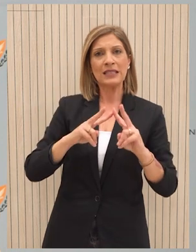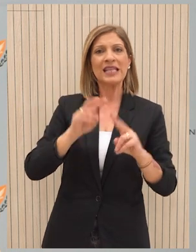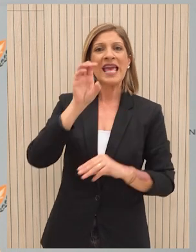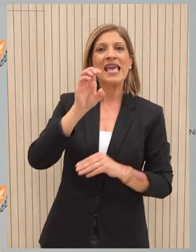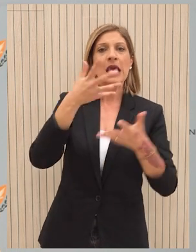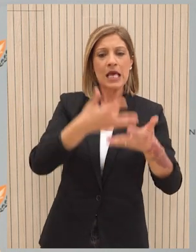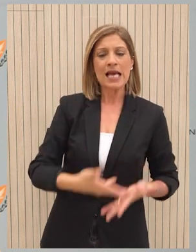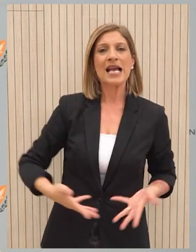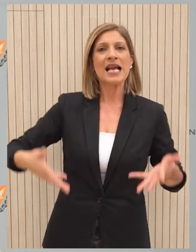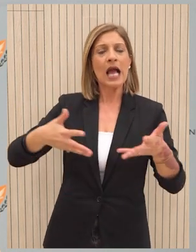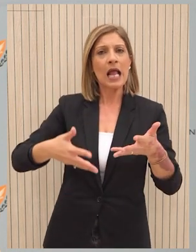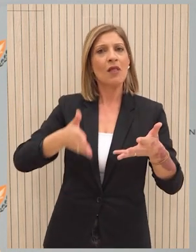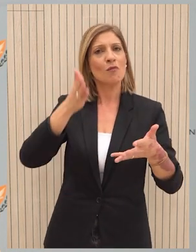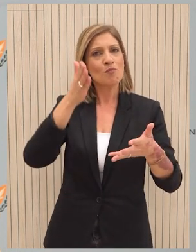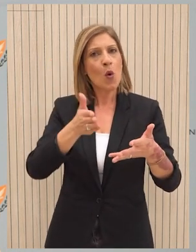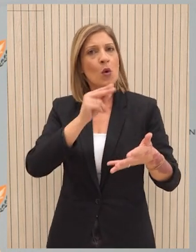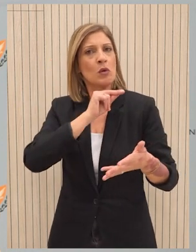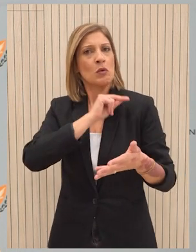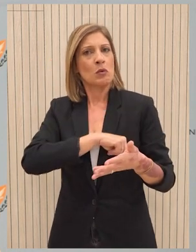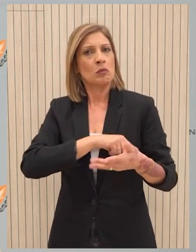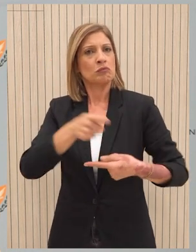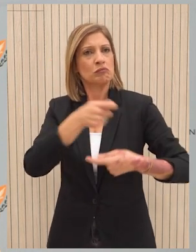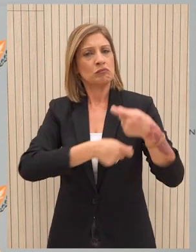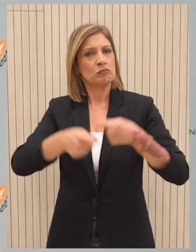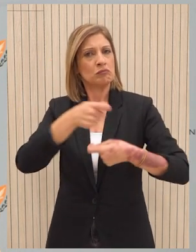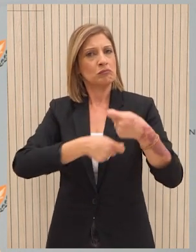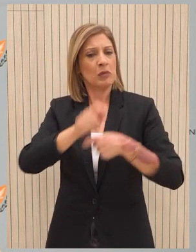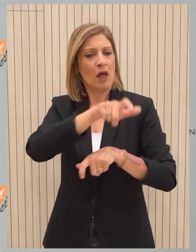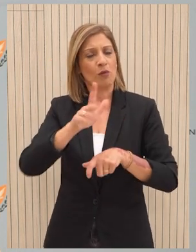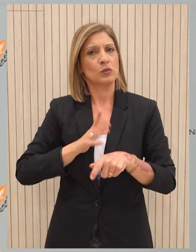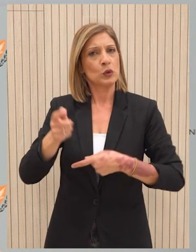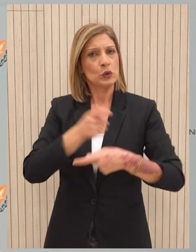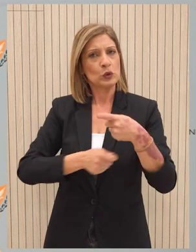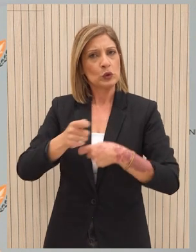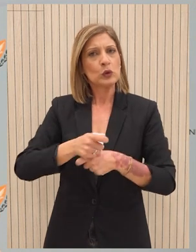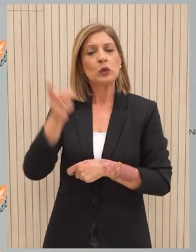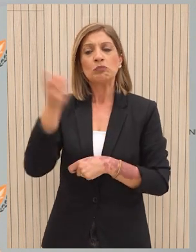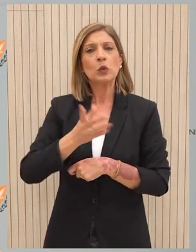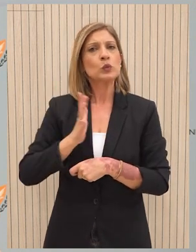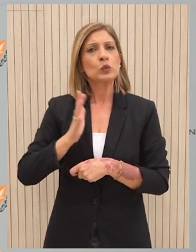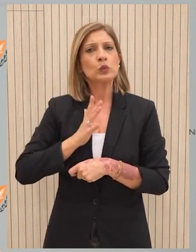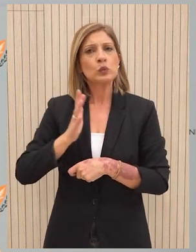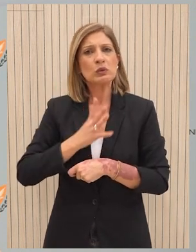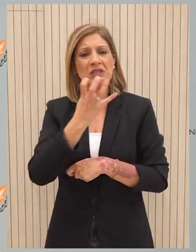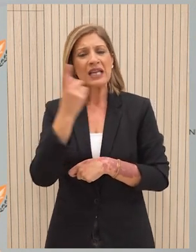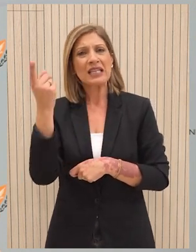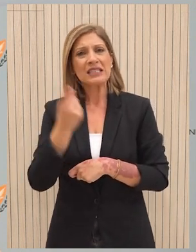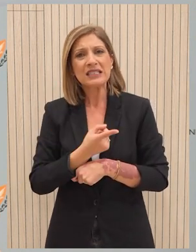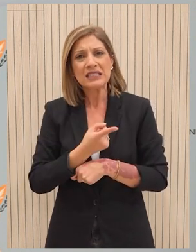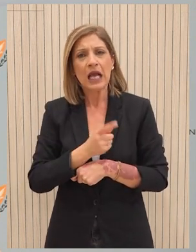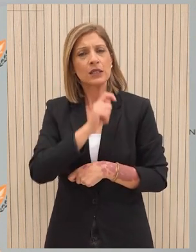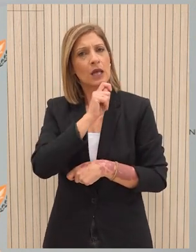θα λειτουργήσει σε μεγάλο ή αρκετό βαθμό προς όφελος των καταναλωτών αφού ένα μεγάλο ποσοστό των καταναλωτών της τάξης του 40%